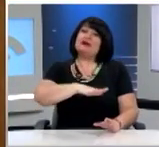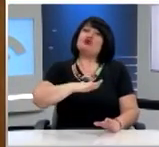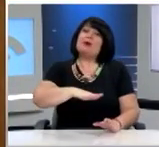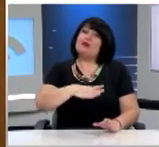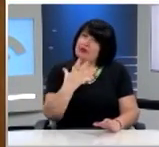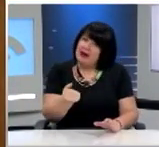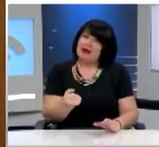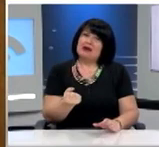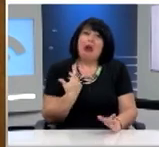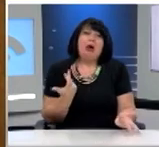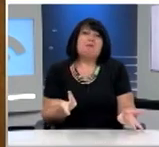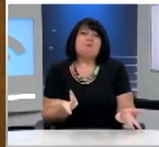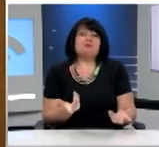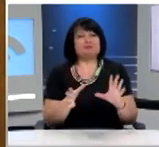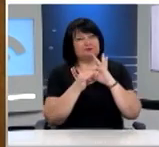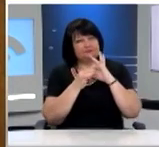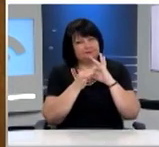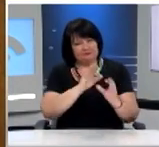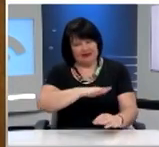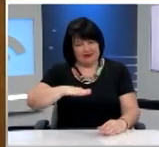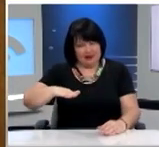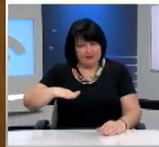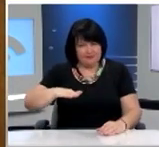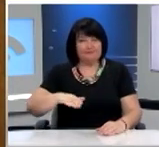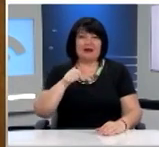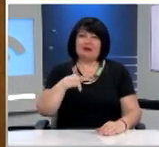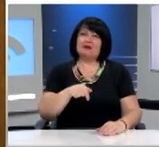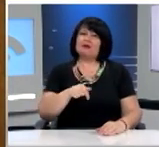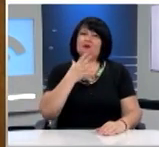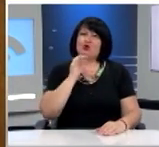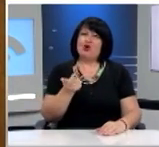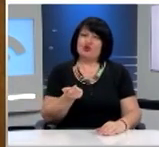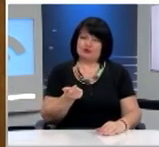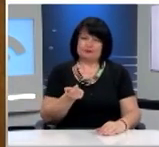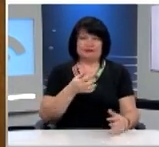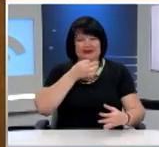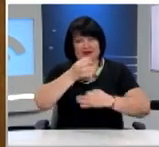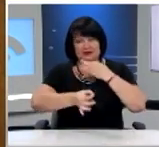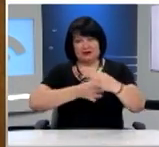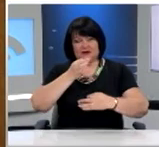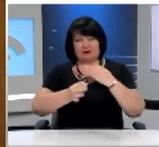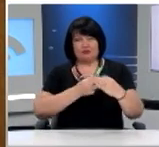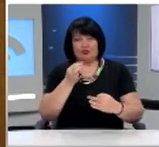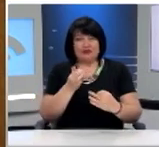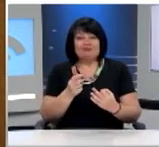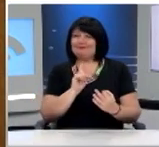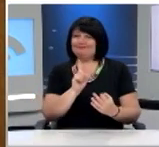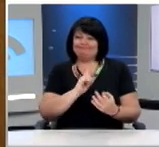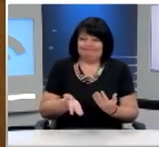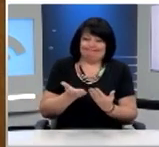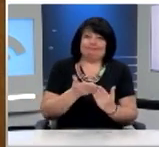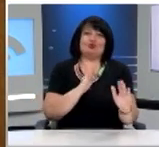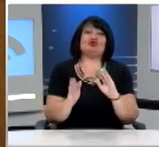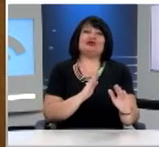Παιδιού. Υπάρχουν οι σχέσεις μεταξύ των παιδιών και είμαστε σήμερα εδώ για να σας πούμε ότι δεν ενθαρρύνονται και δεν